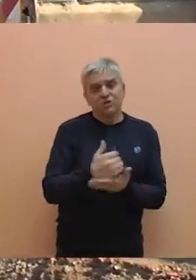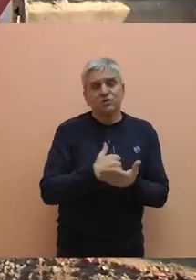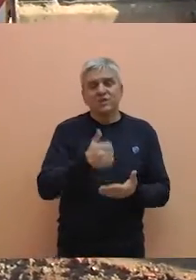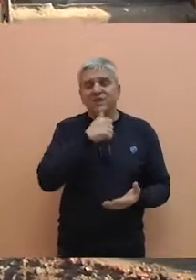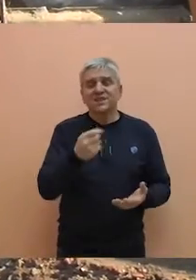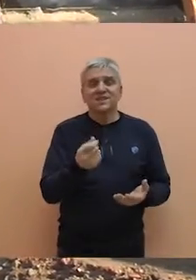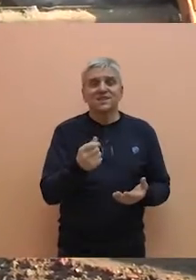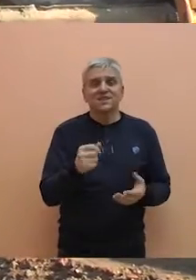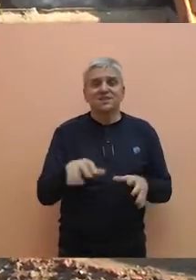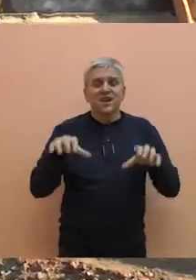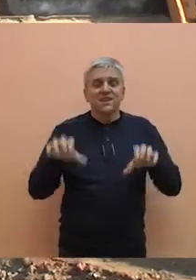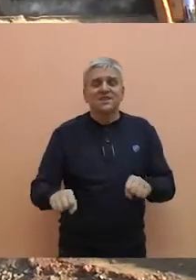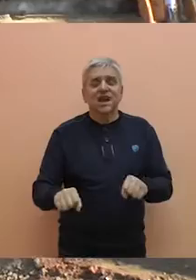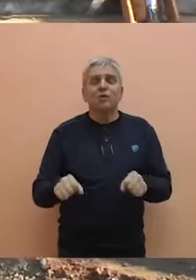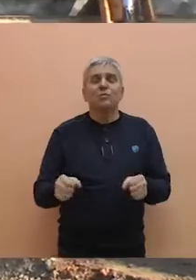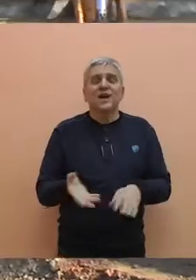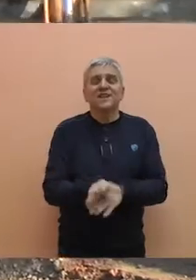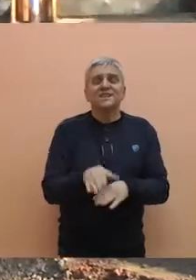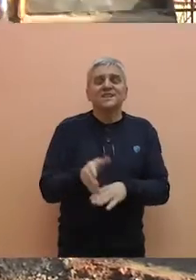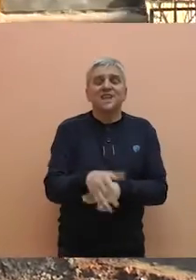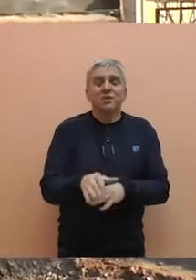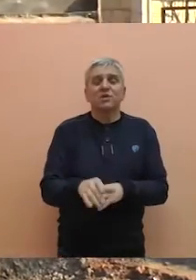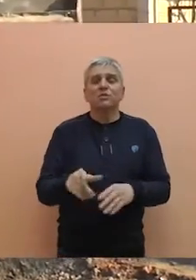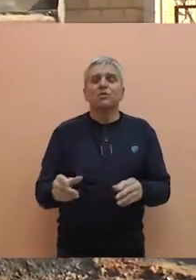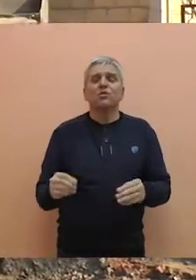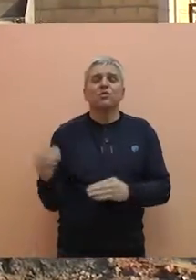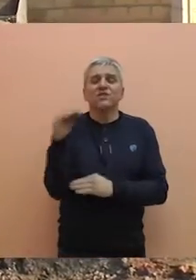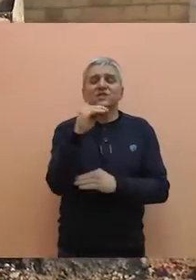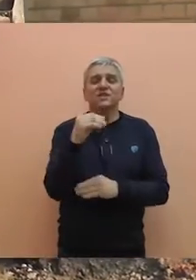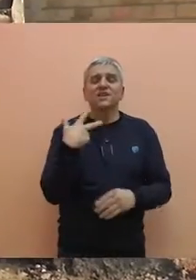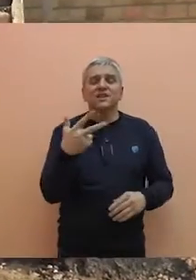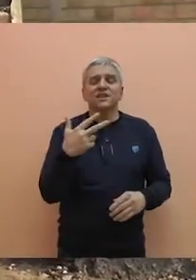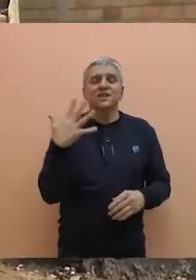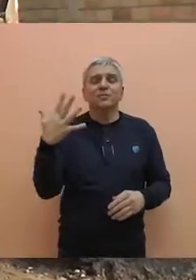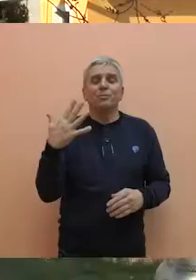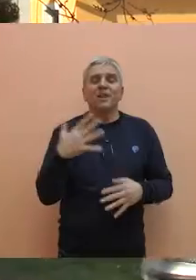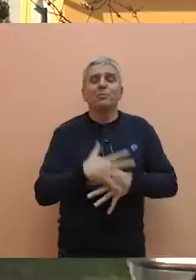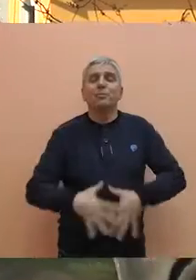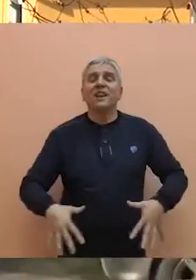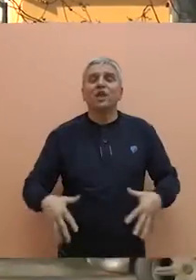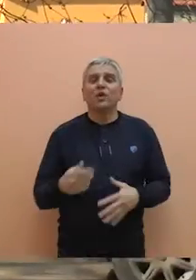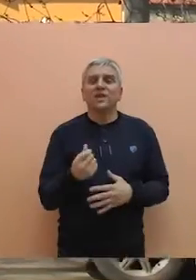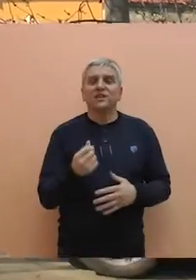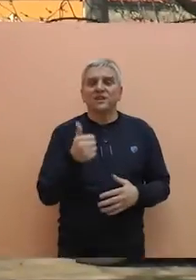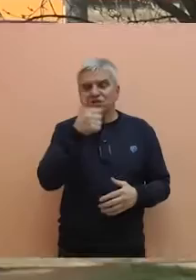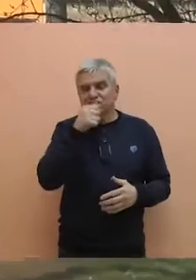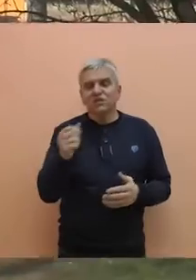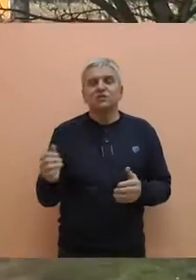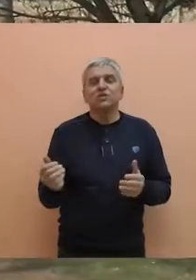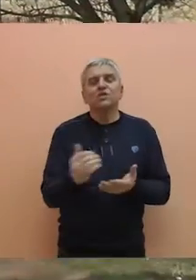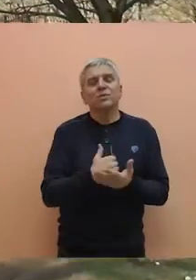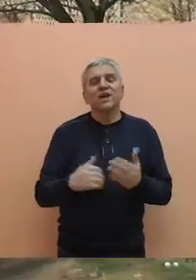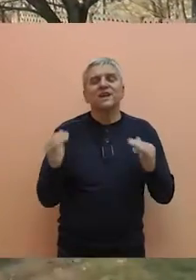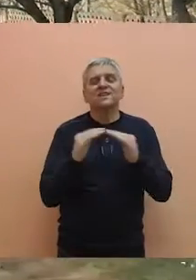iskoristila sredstva od zakupa državnog poljoprivrednog zemljišta u visini od oko 35 miliona dinara, zašto je